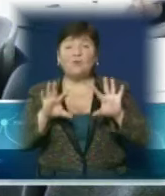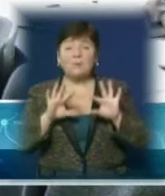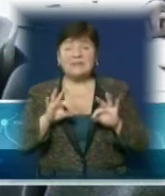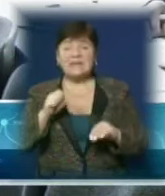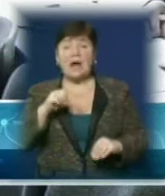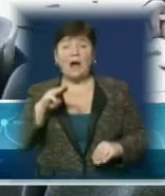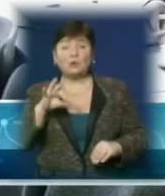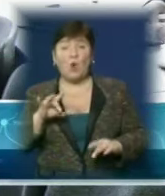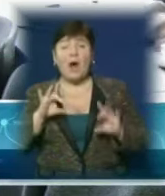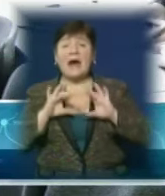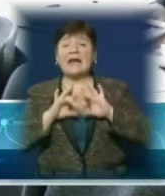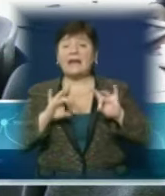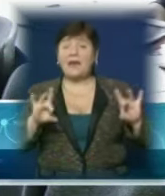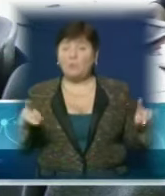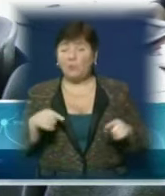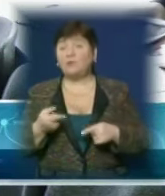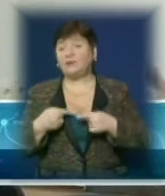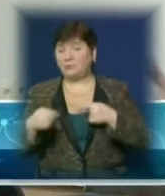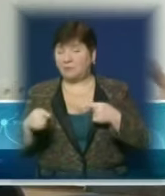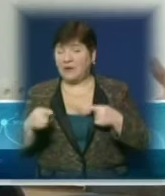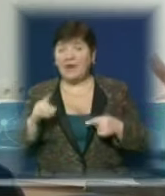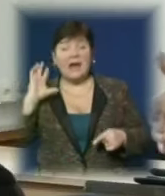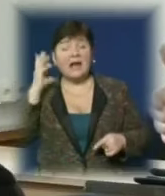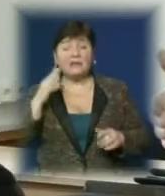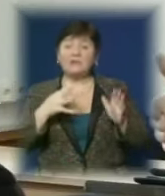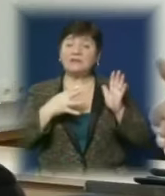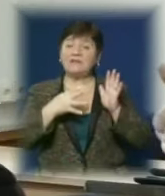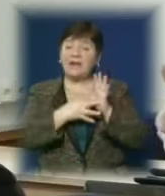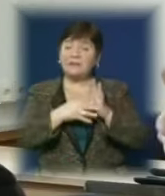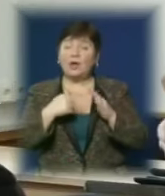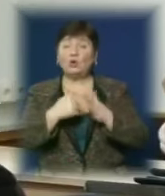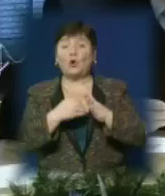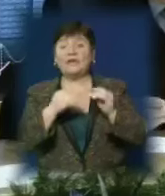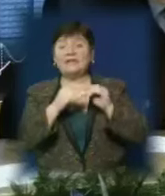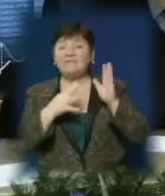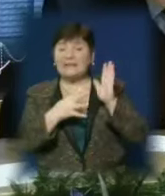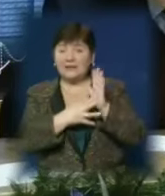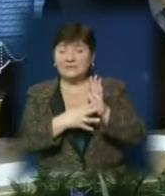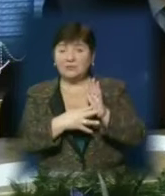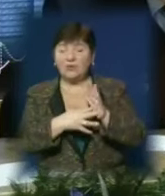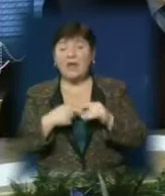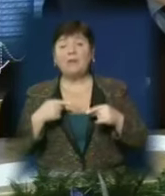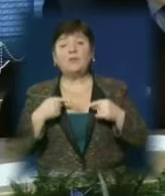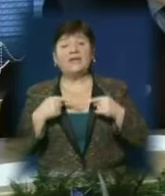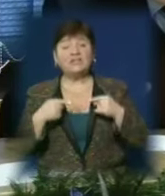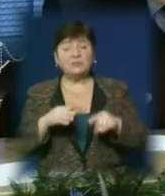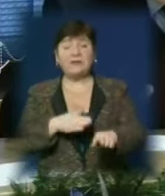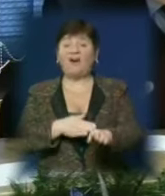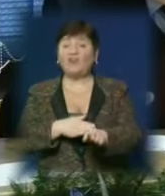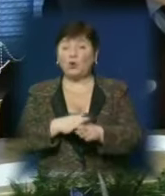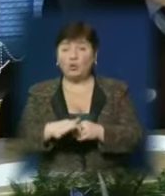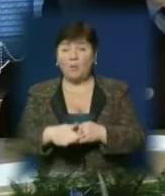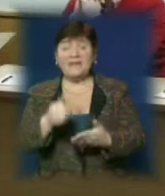АТО, рекламу тощо. Працюватиме радіо щоденно з 9 до 19 години. І, поміж іншим, на виконкомі